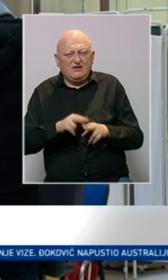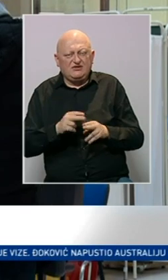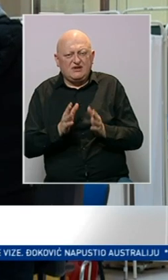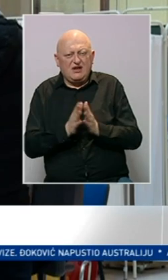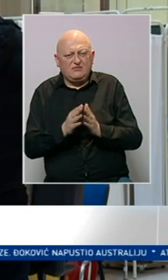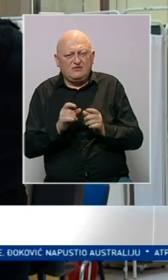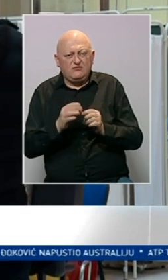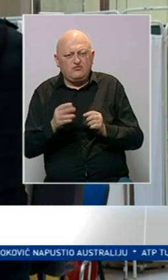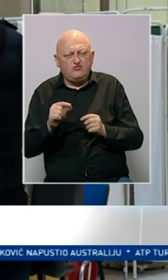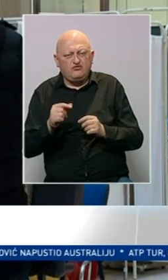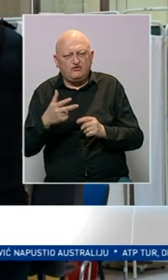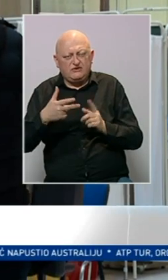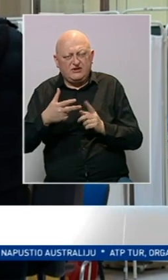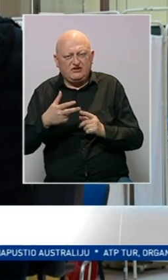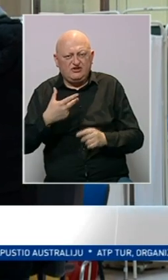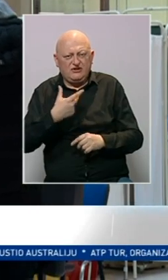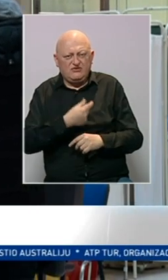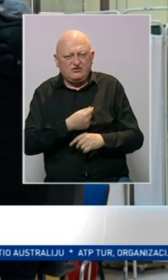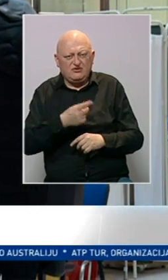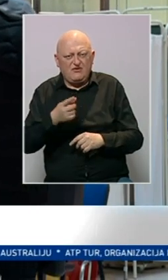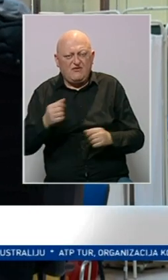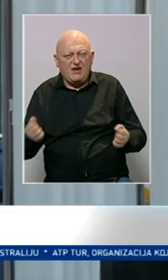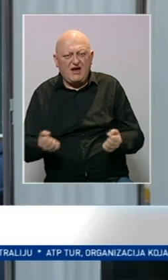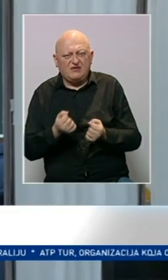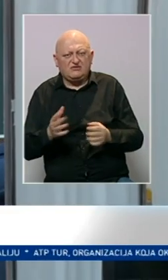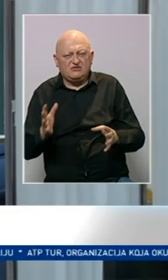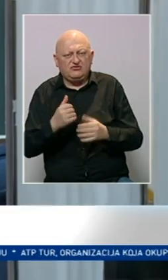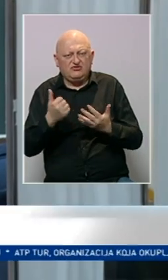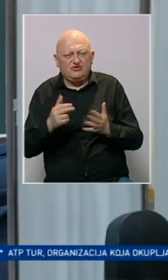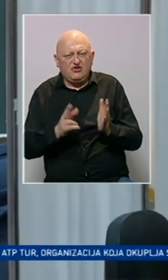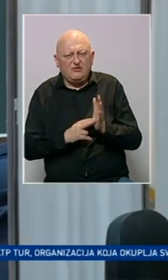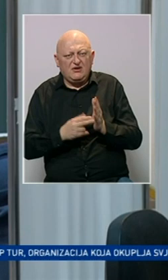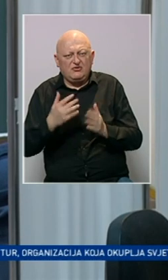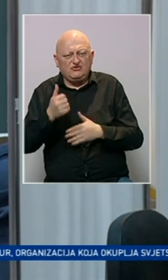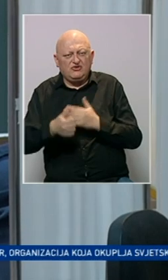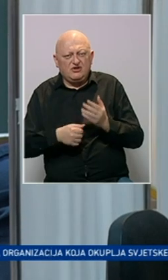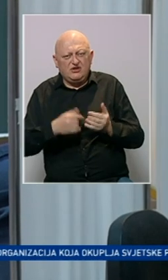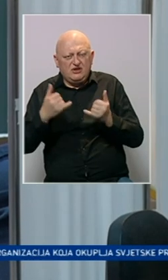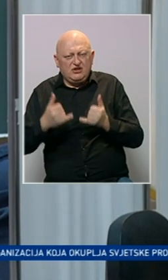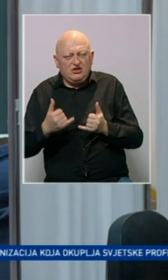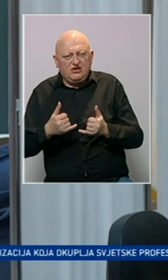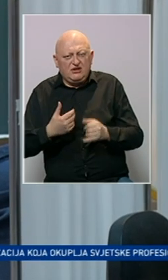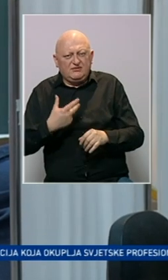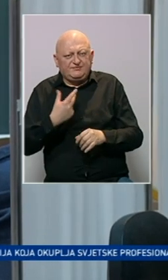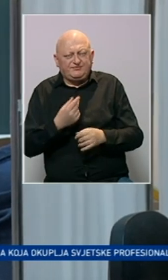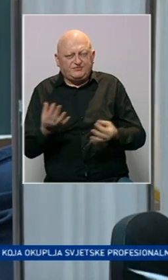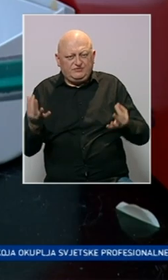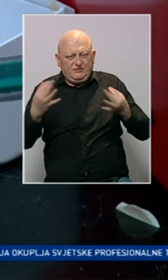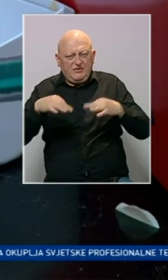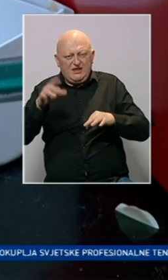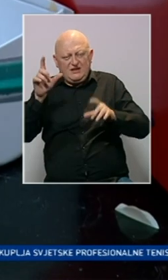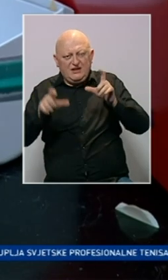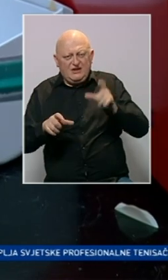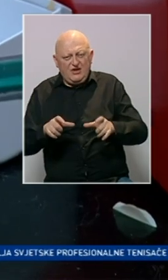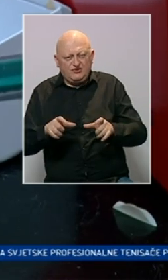Najviše je aplicirano booster doza. Ova akcija se realizuje od 6. novembra prošle godine, a od tada je vakcinisano